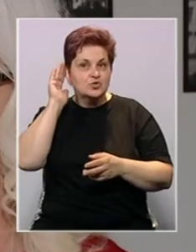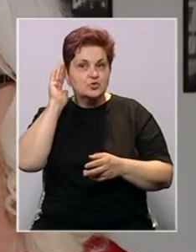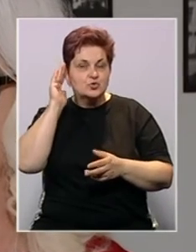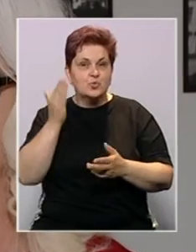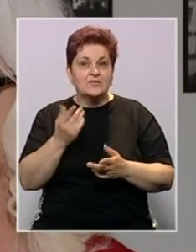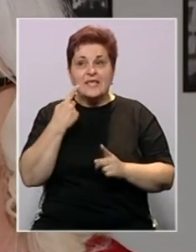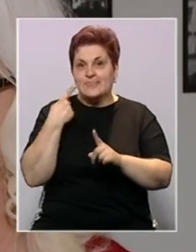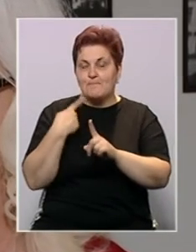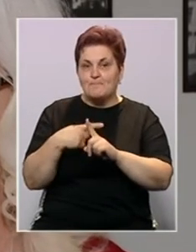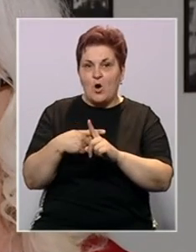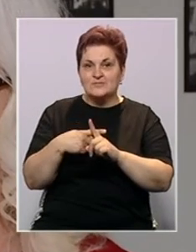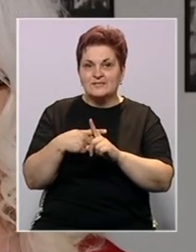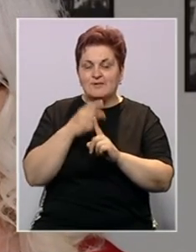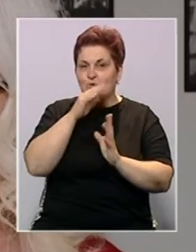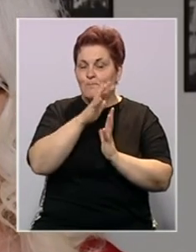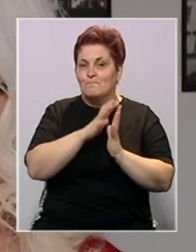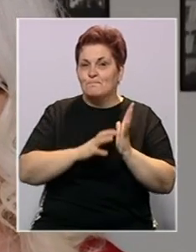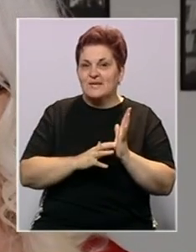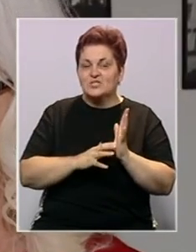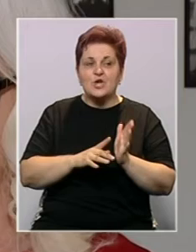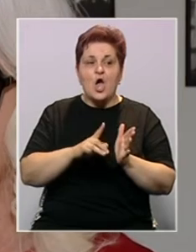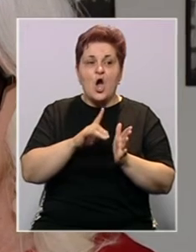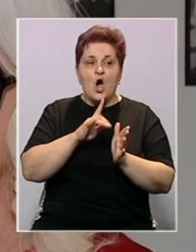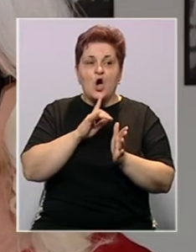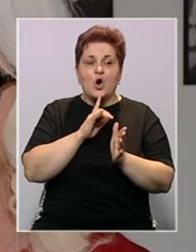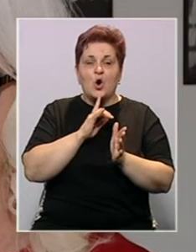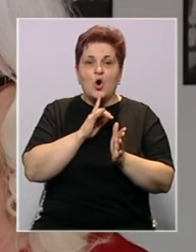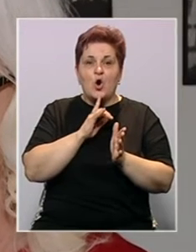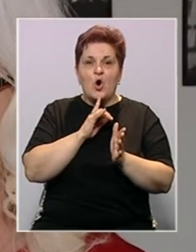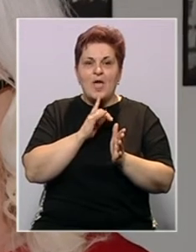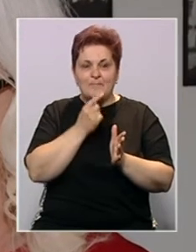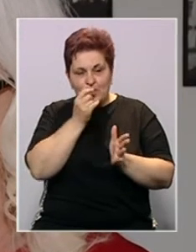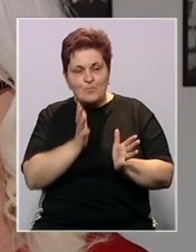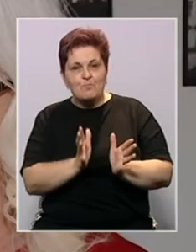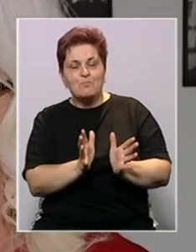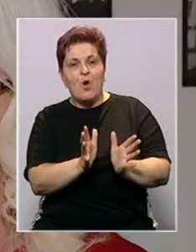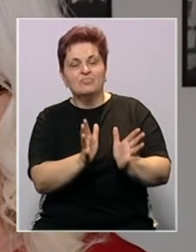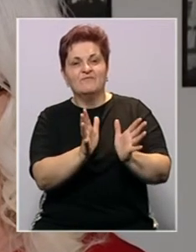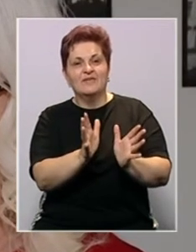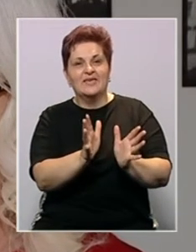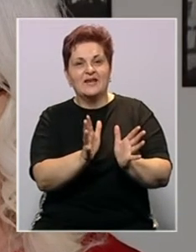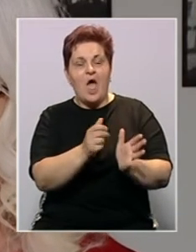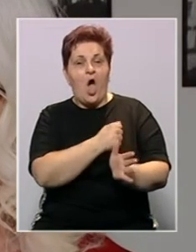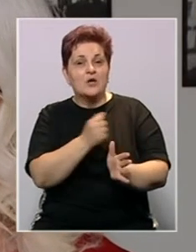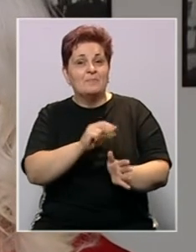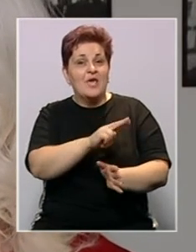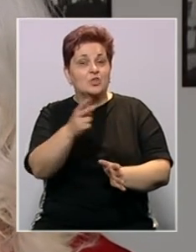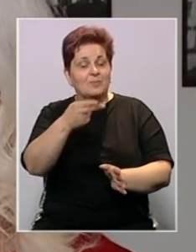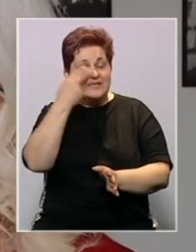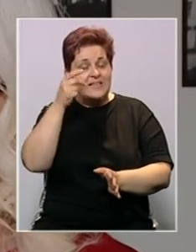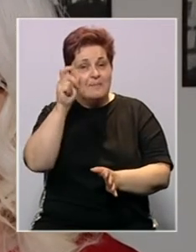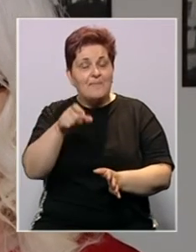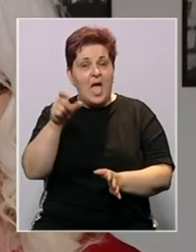pozitivnu priču koja bi motivirala i hrabrila druge slijepe